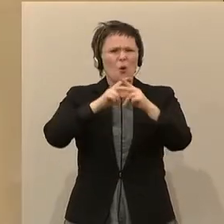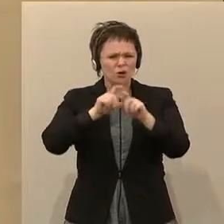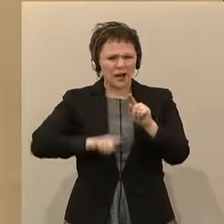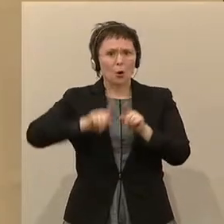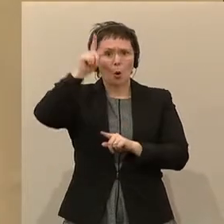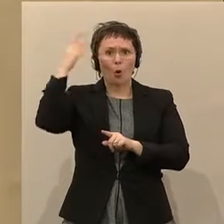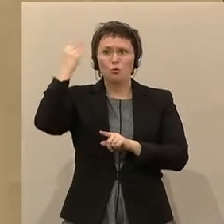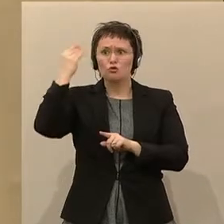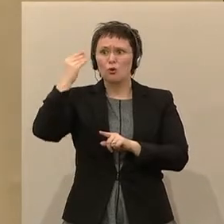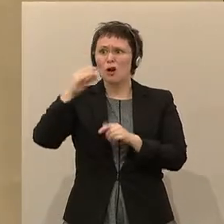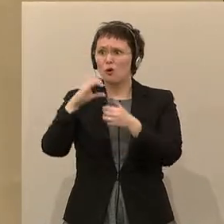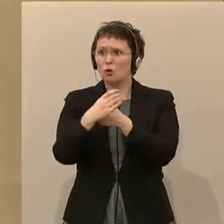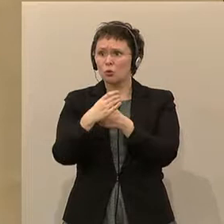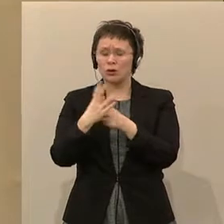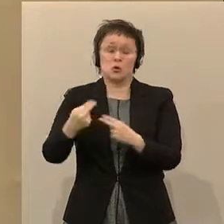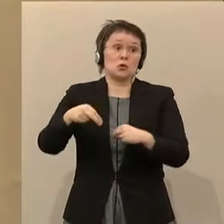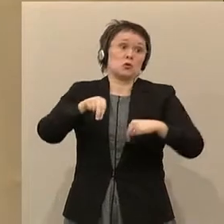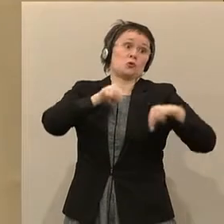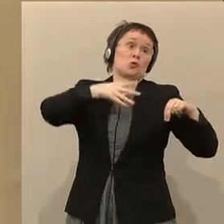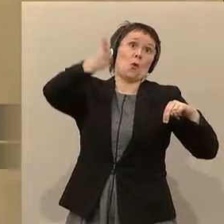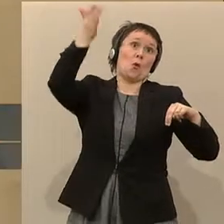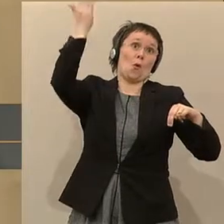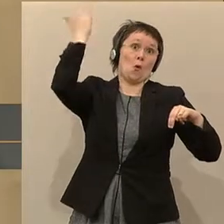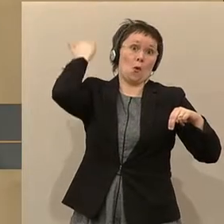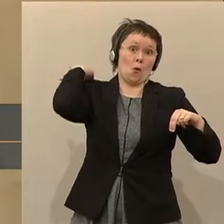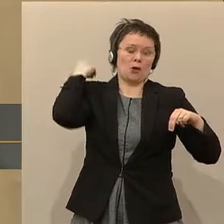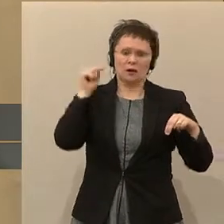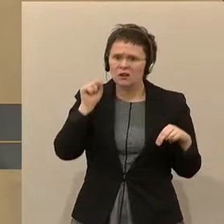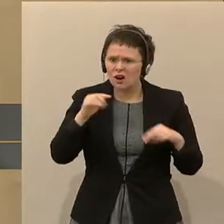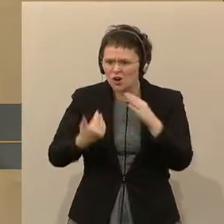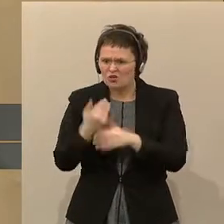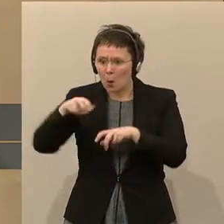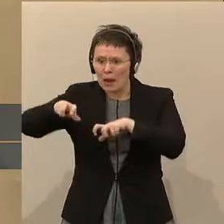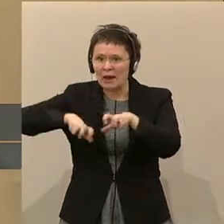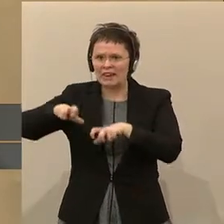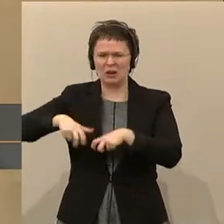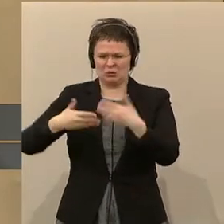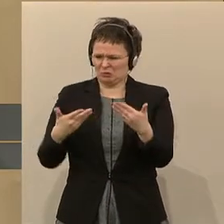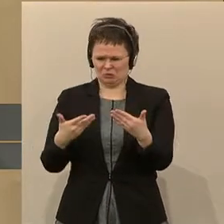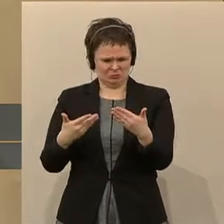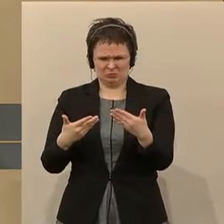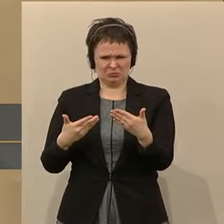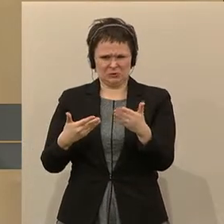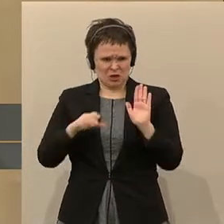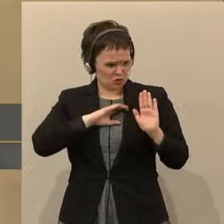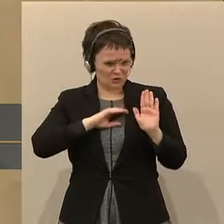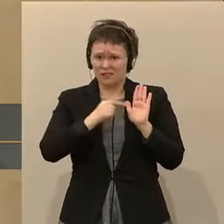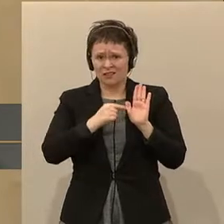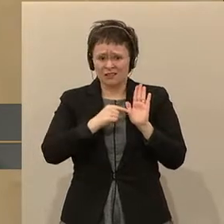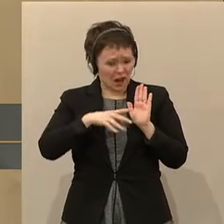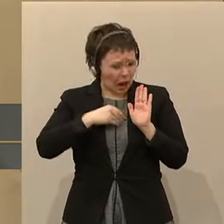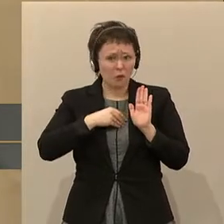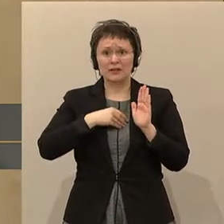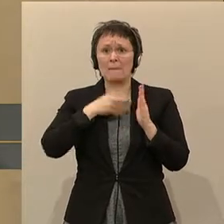Die neue Regierung hat sich wohl Hürden statt Chancen ins Stammbuch geschrieben, denn nichts anderes sind Zugangsbeschränkungen wie Aufnahmetests und